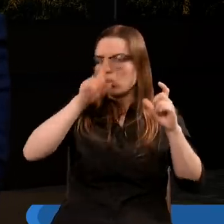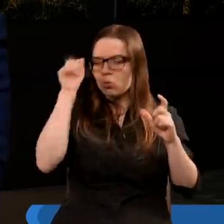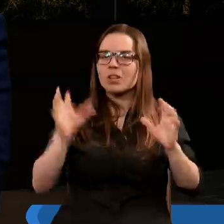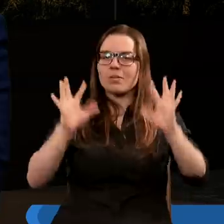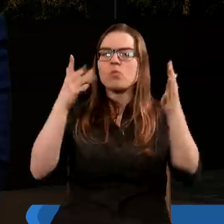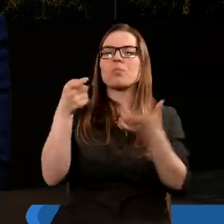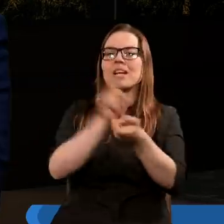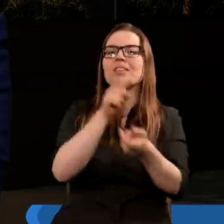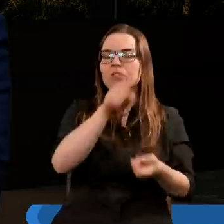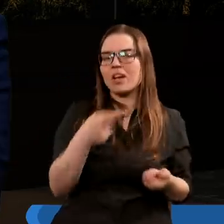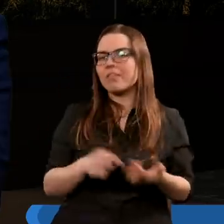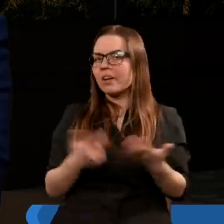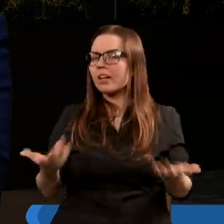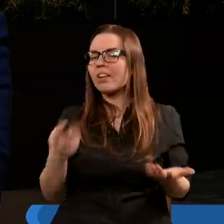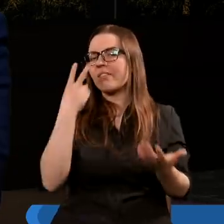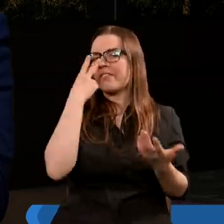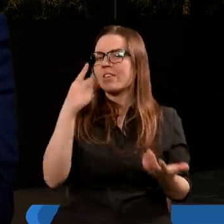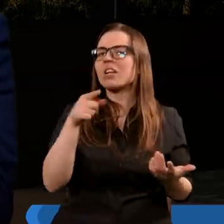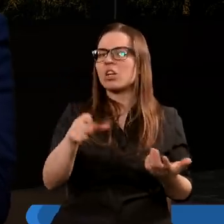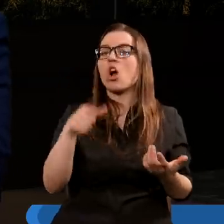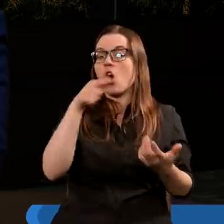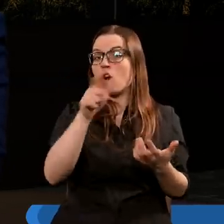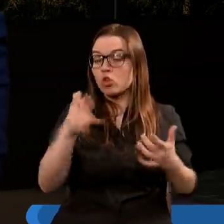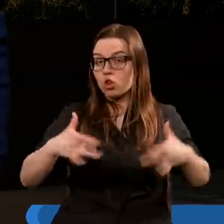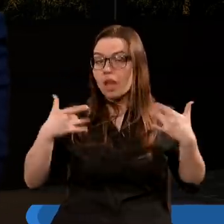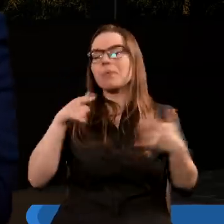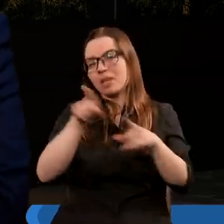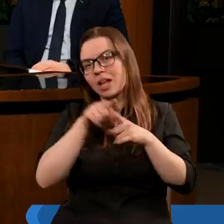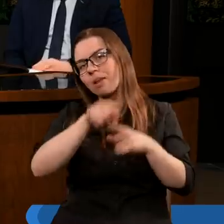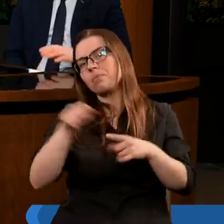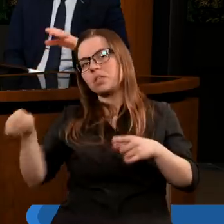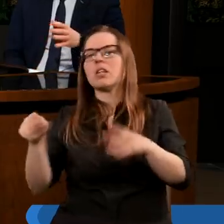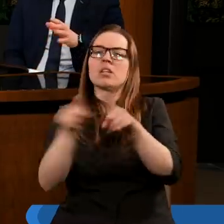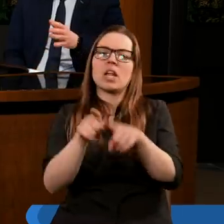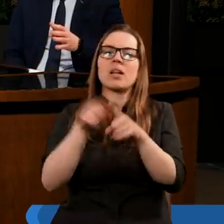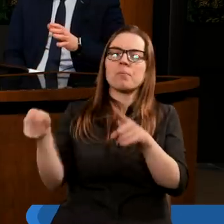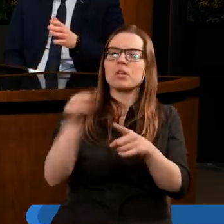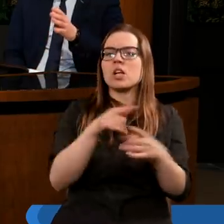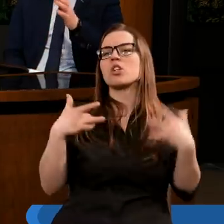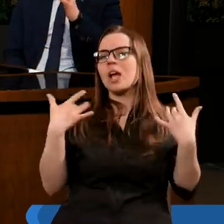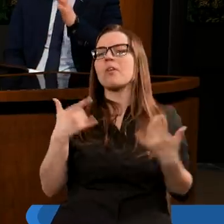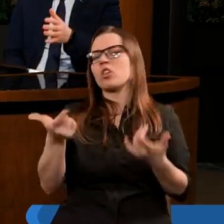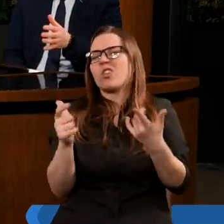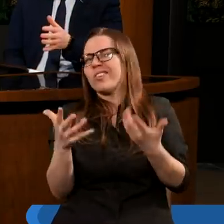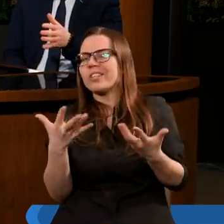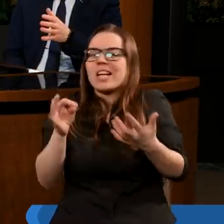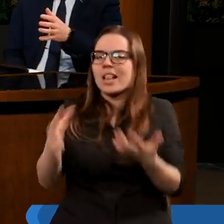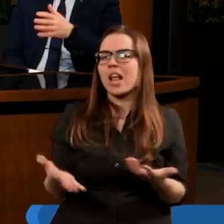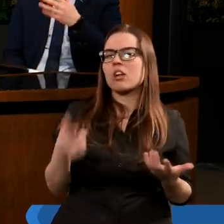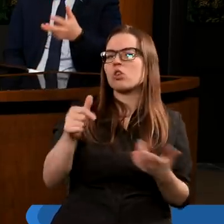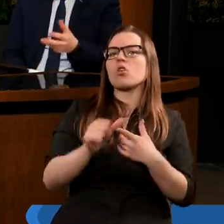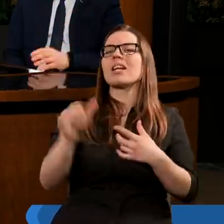przeciwko nim. Bo zobaczyliby, że nie dość, że oni cierpią, to oni również cierpią. Więc stwierdziliby, że coś tu jest nie tak, że jednak to nie są